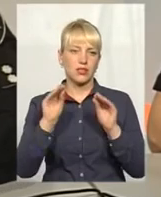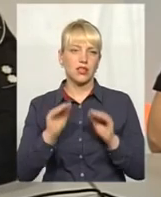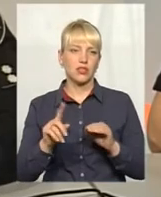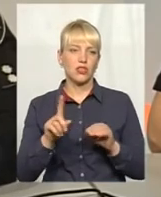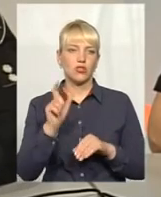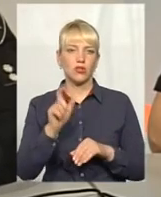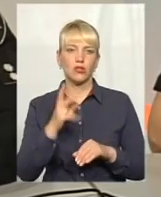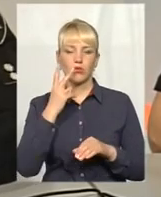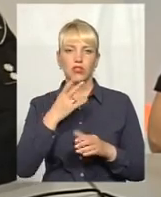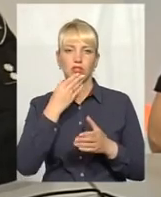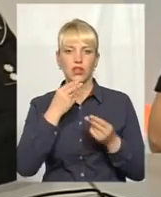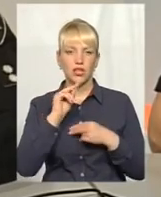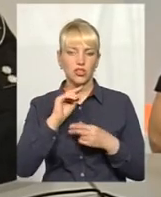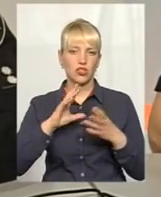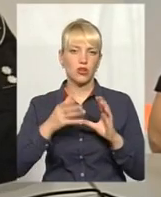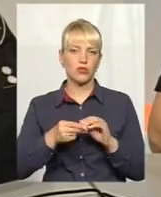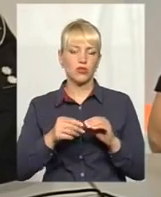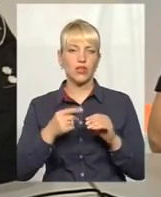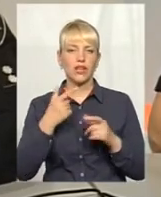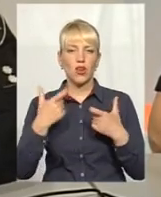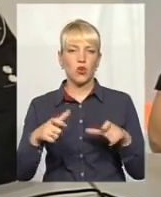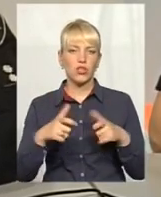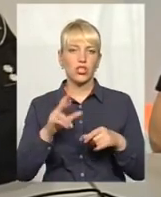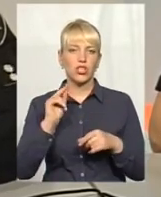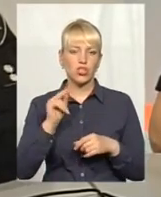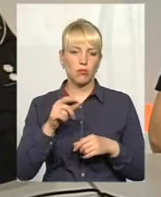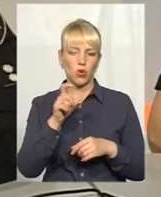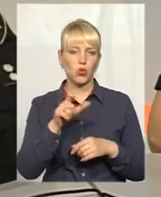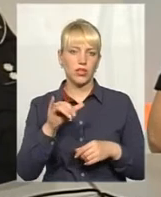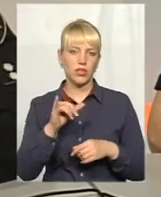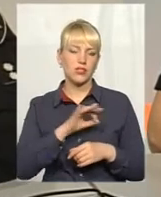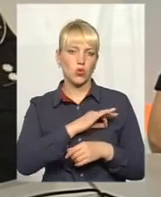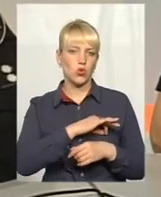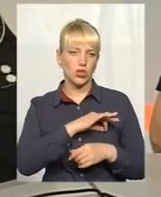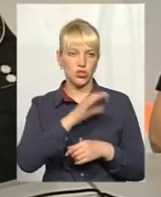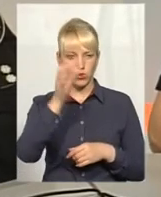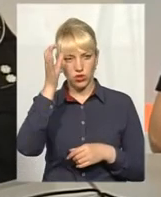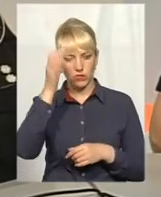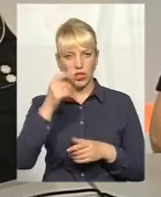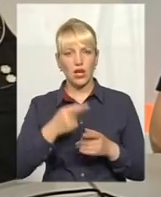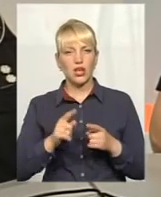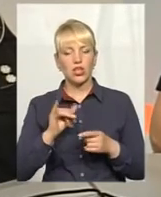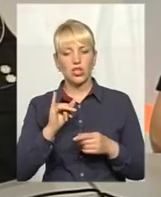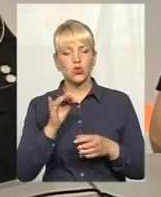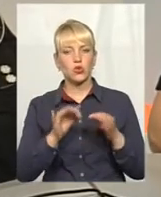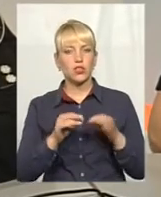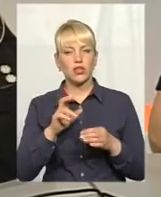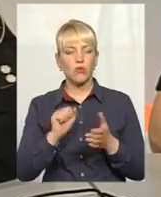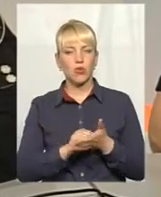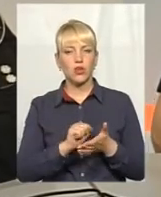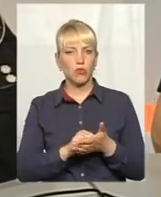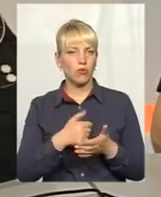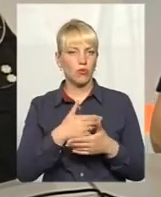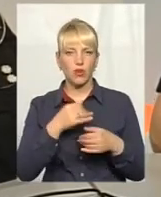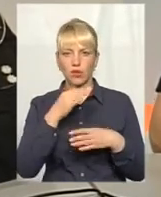покаже кращі результати в тестуванні, ніж людина з юридичною освітою. Тобто, судити по диплому ми не можемо, тому